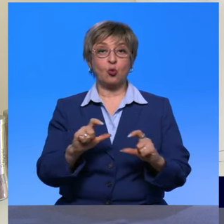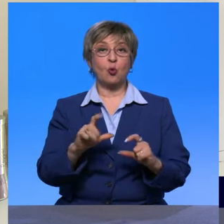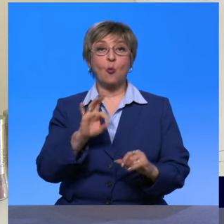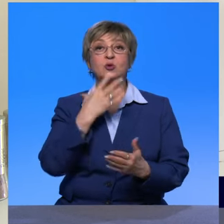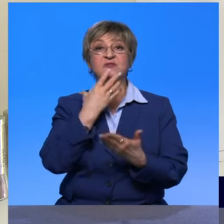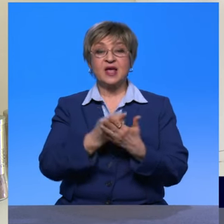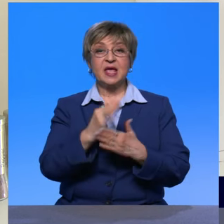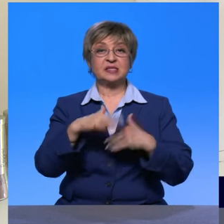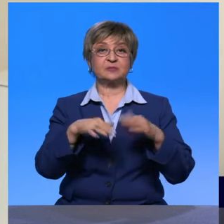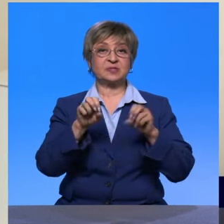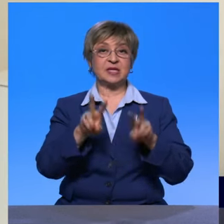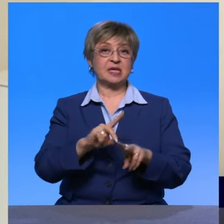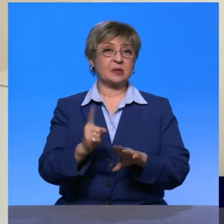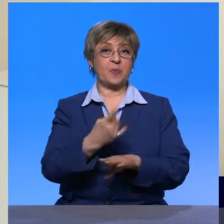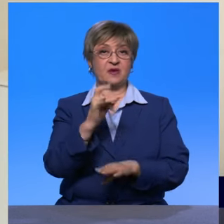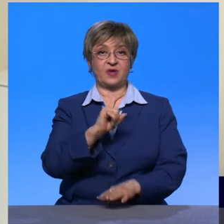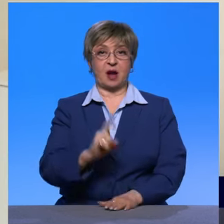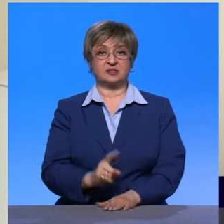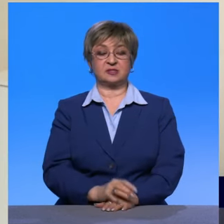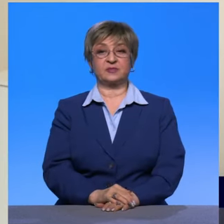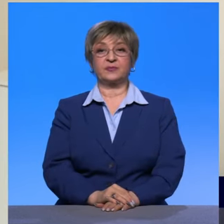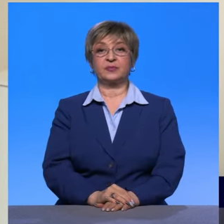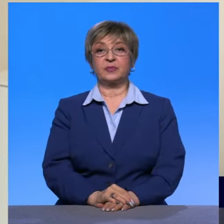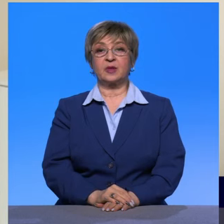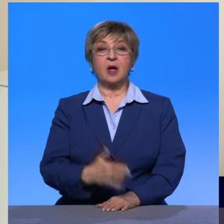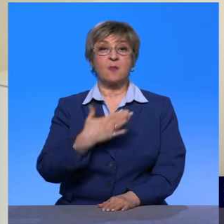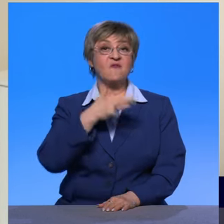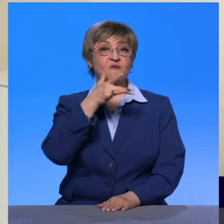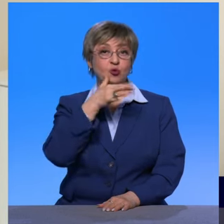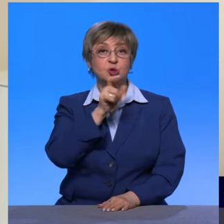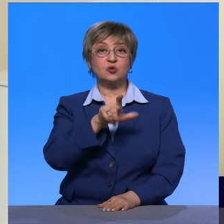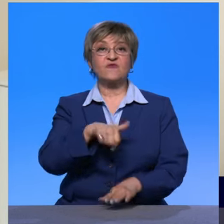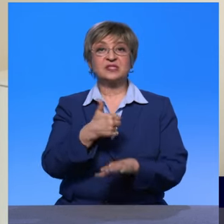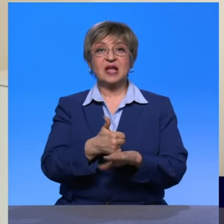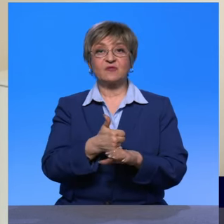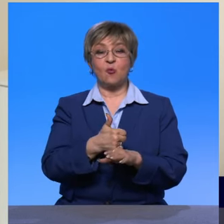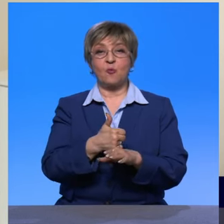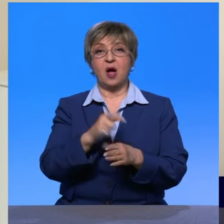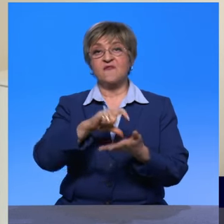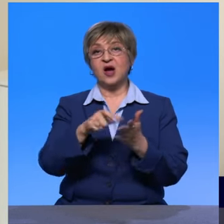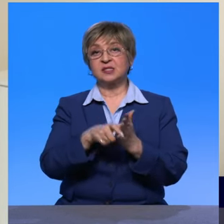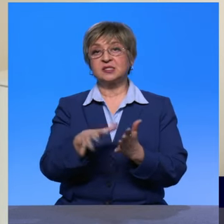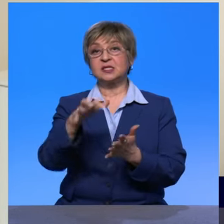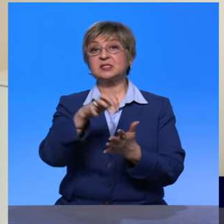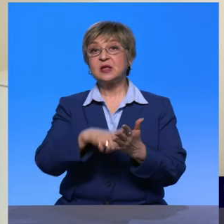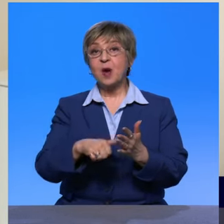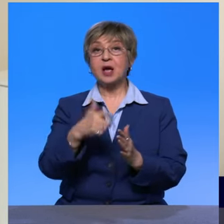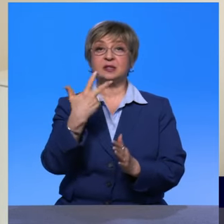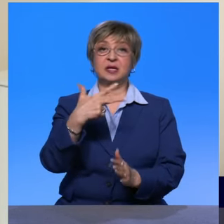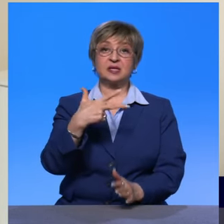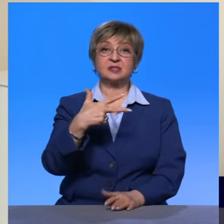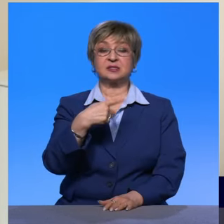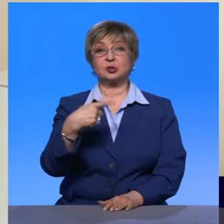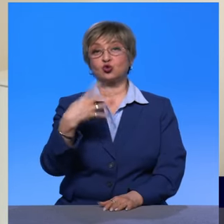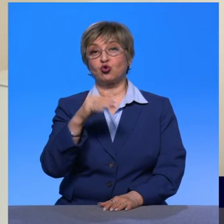специальности в первый раз. В основном люди моего возраста снимают квартиры от 20 до 30 тысяч. За такую